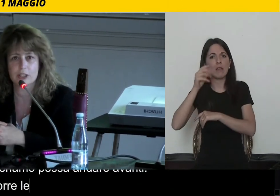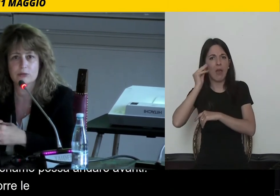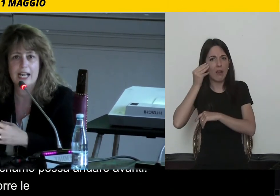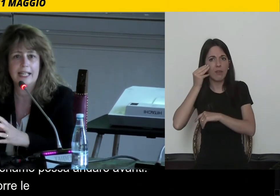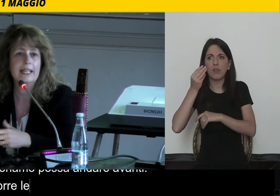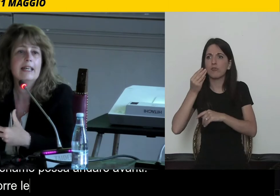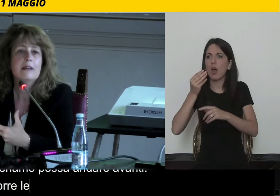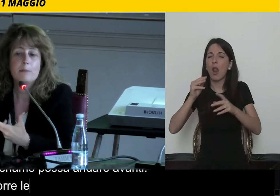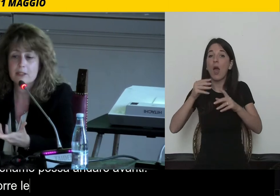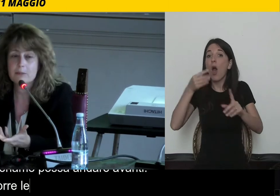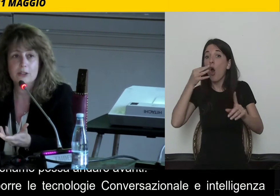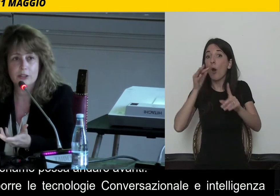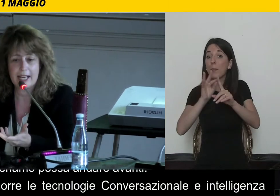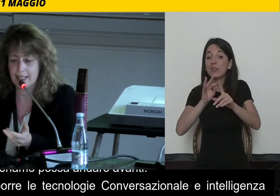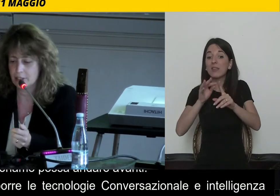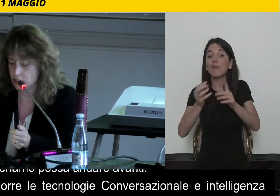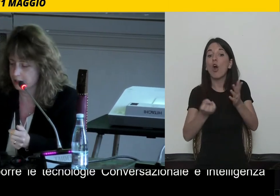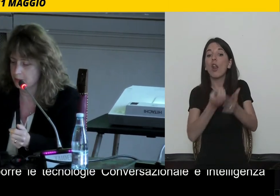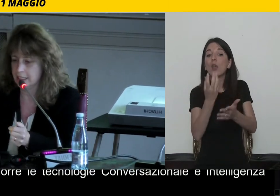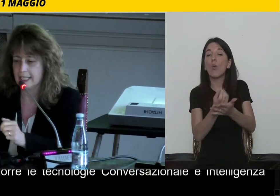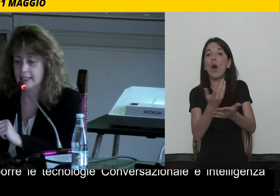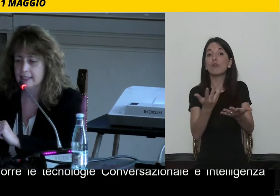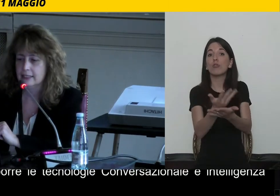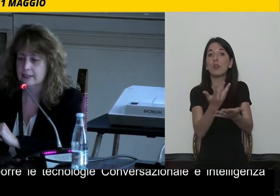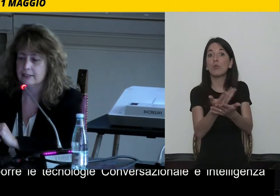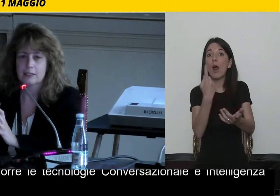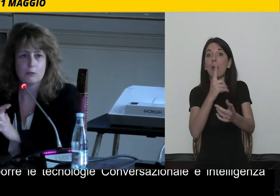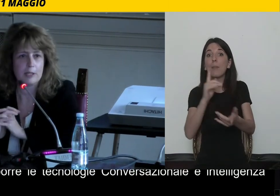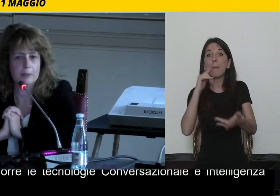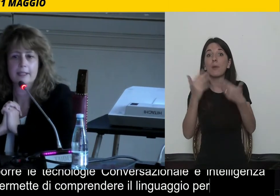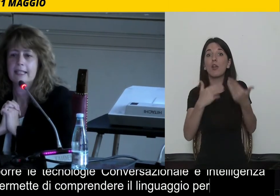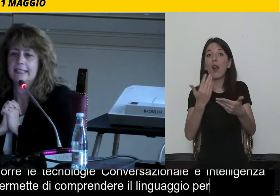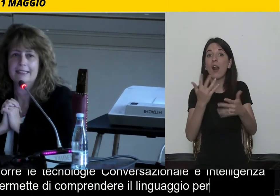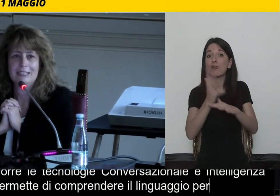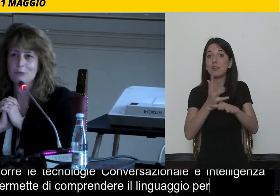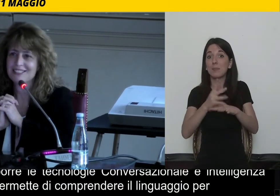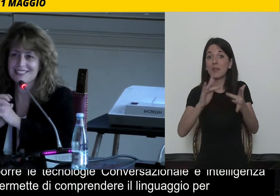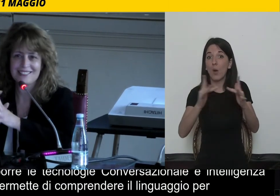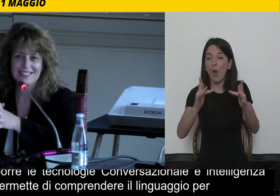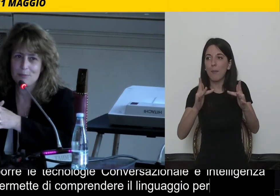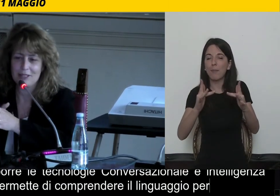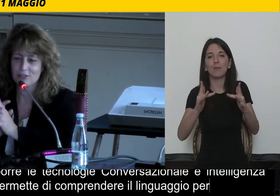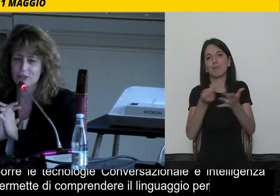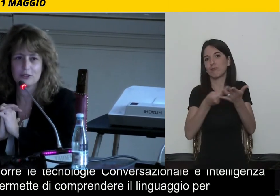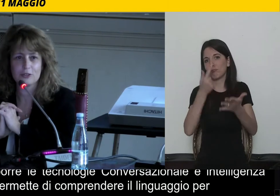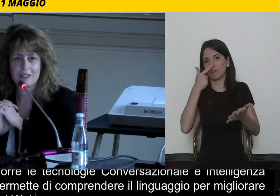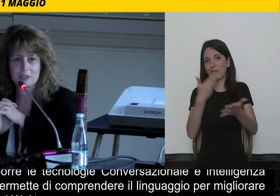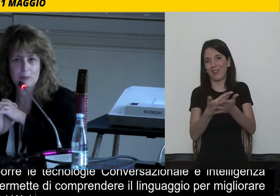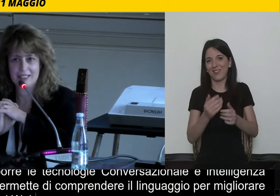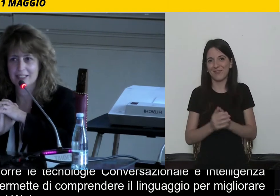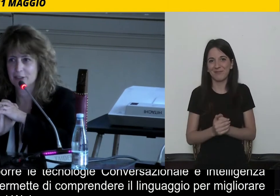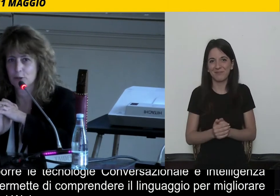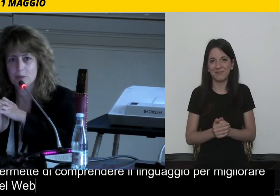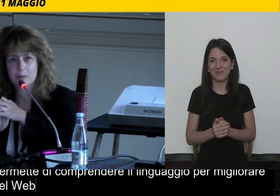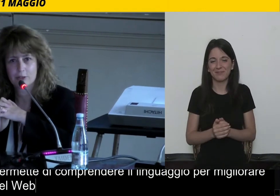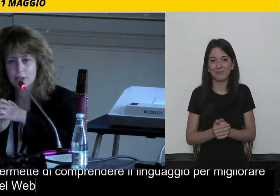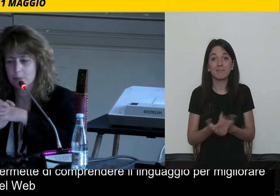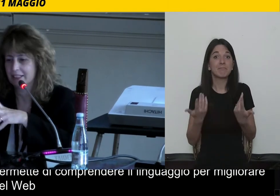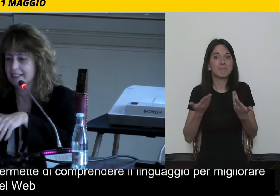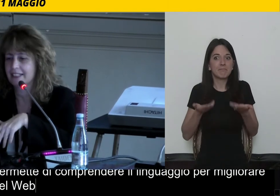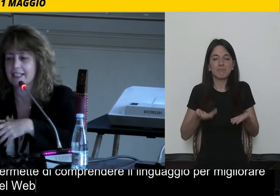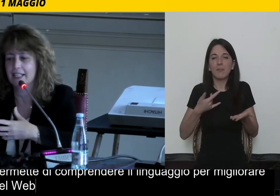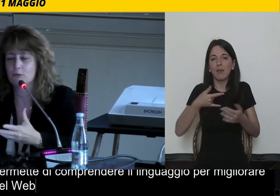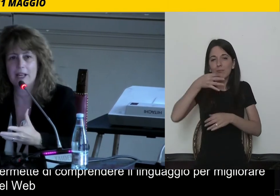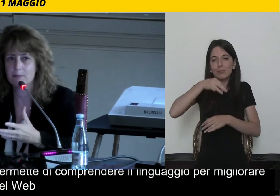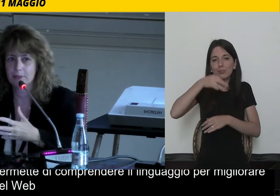linguaggio naturale per migliorare l'accessibilità del web. In questa sede penso di non dover spendere troppe parole